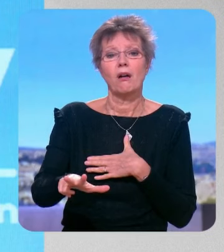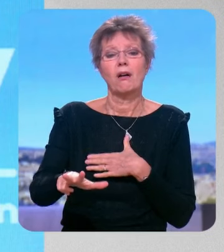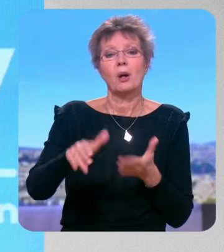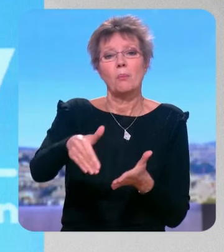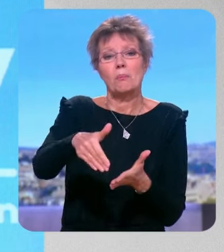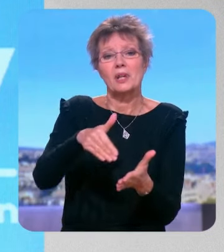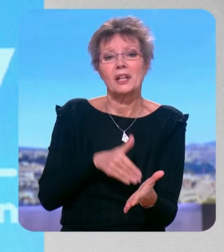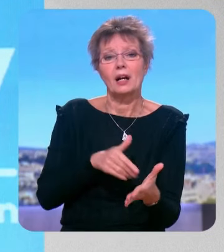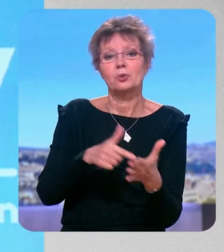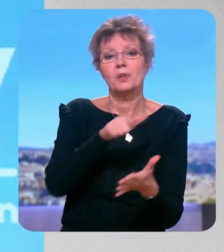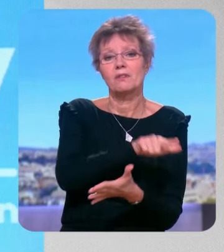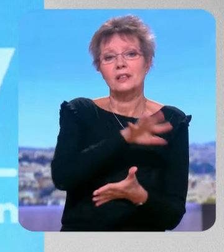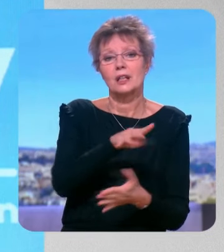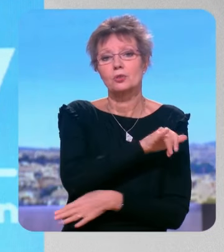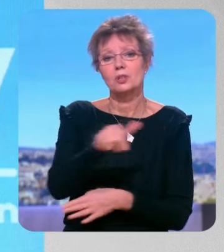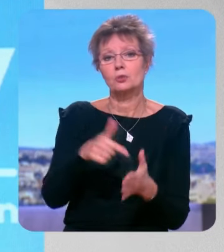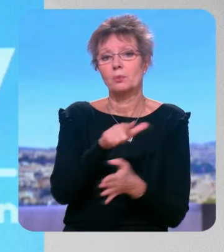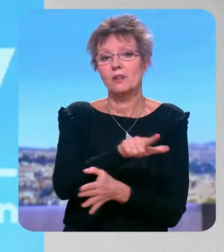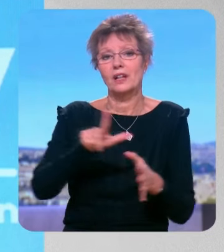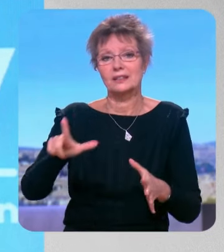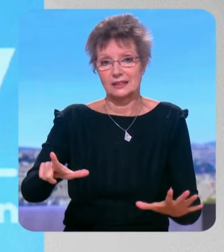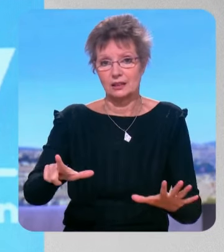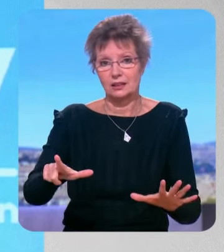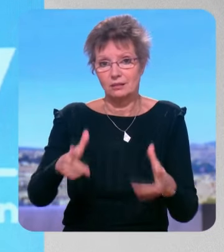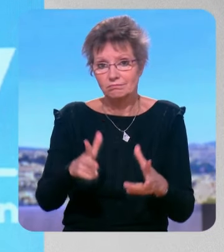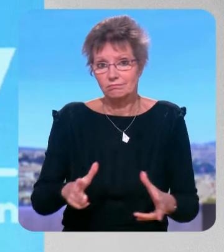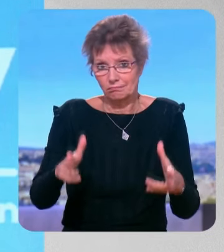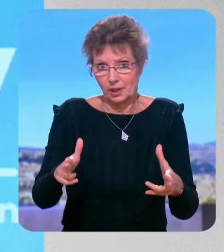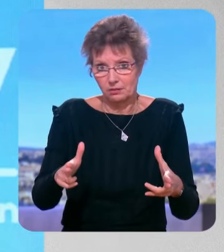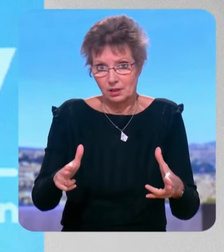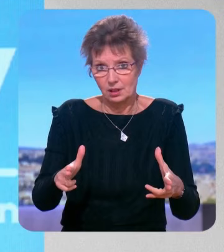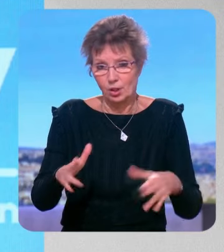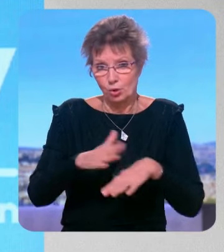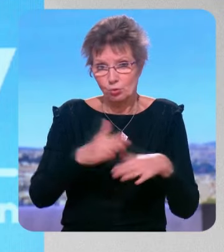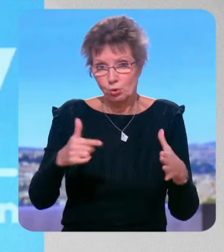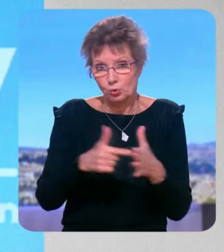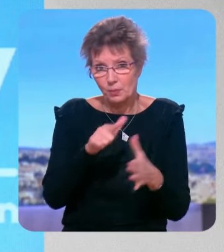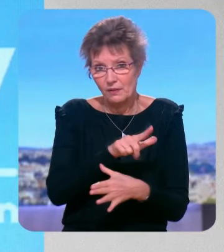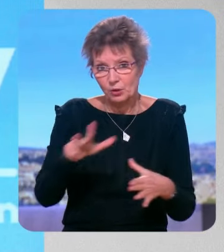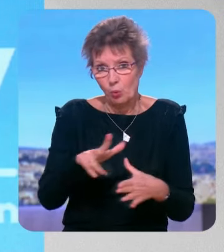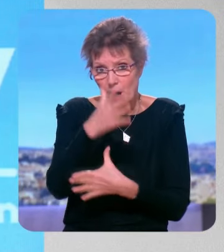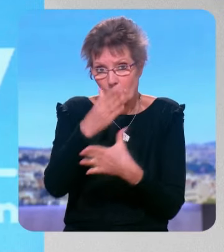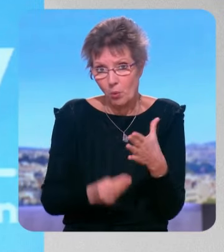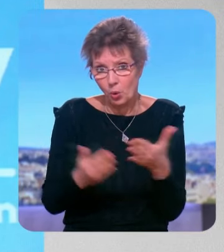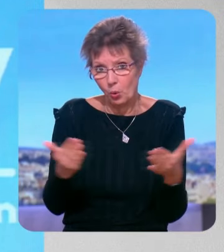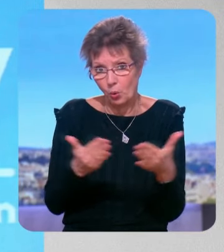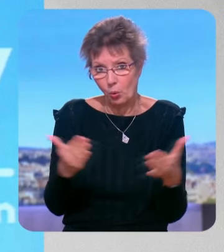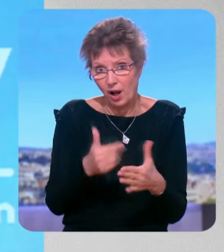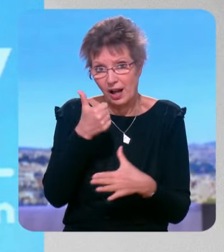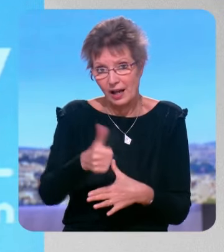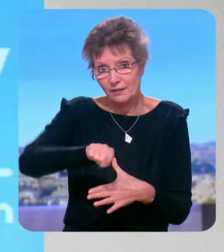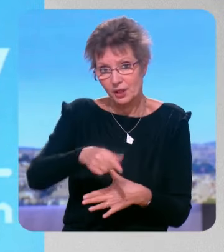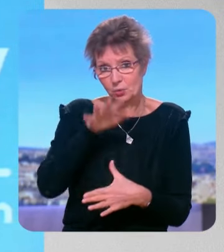entre 2024 et 2027 qui sont déjà prévus je le répète on sait qu'il nous manque pour 2023 l'année qui vient de se dérouler 1